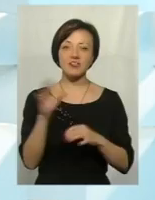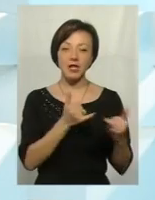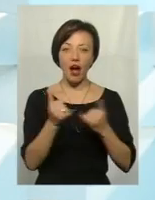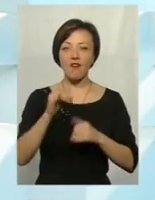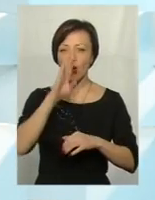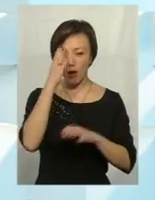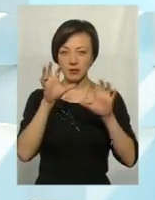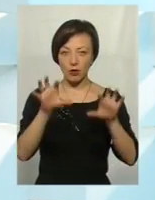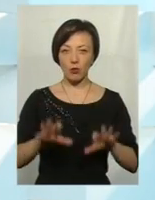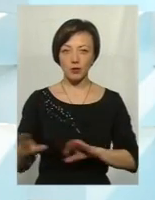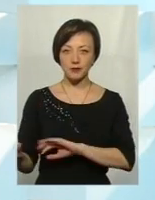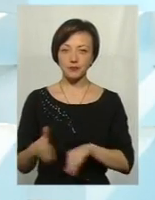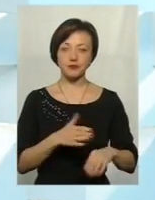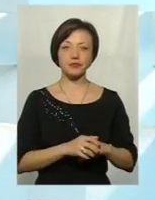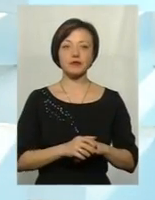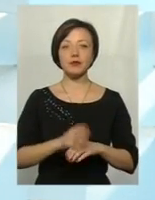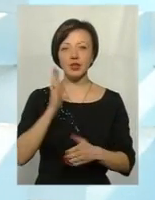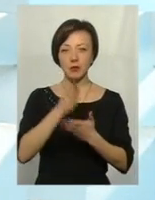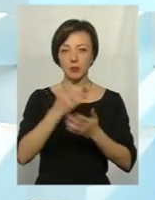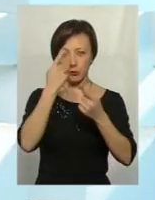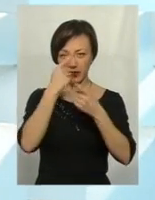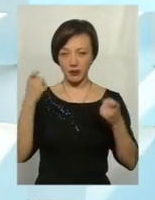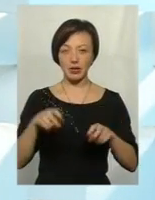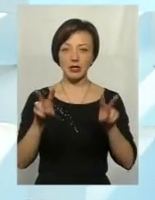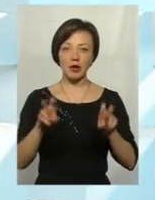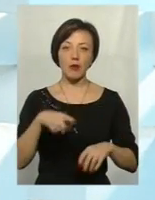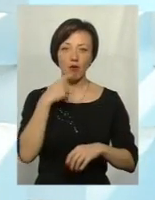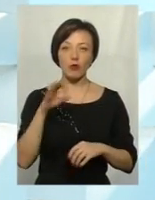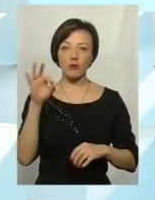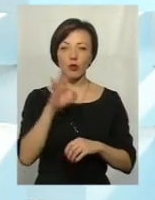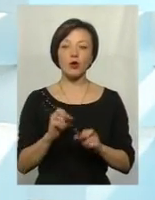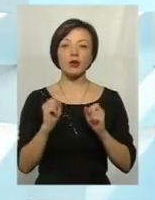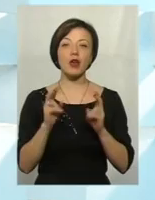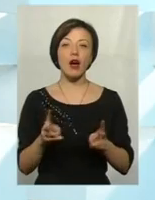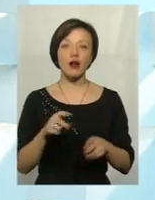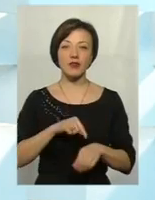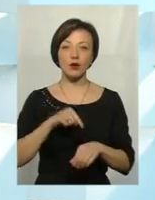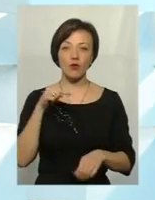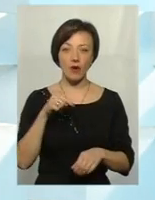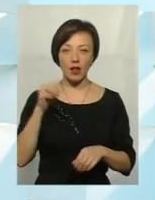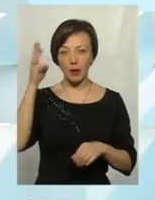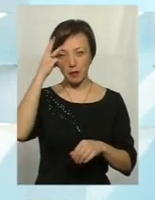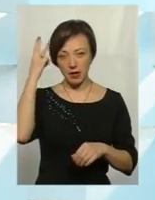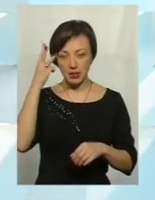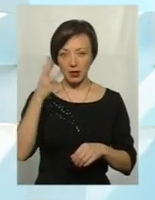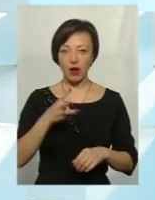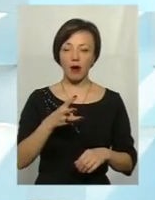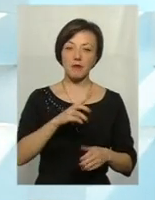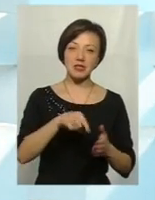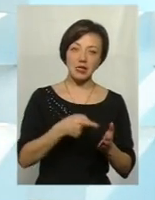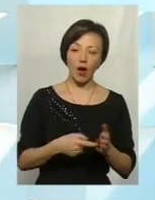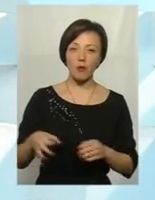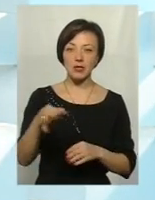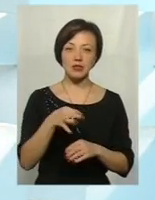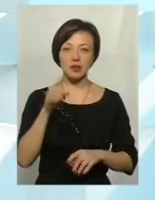Отже, нагадую, в прямому ефірі тема. Нині говоримо про те, як відреагували Хмельницька та обласна рада на